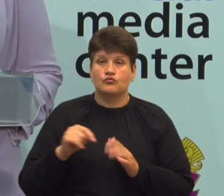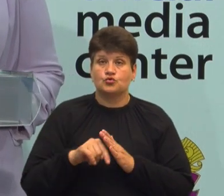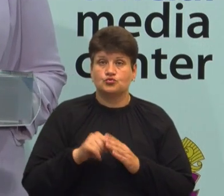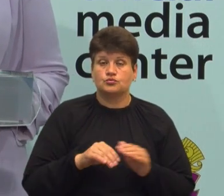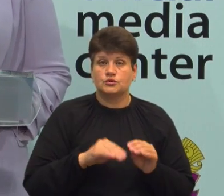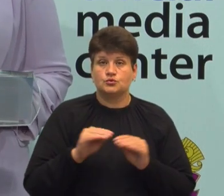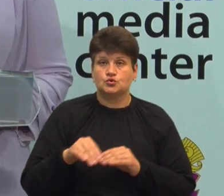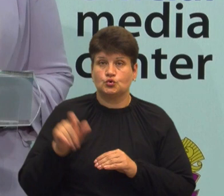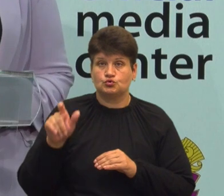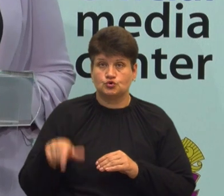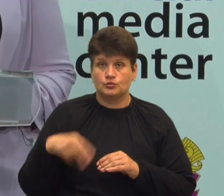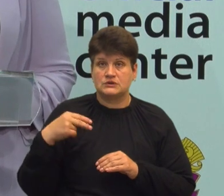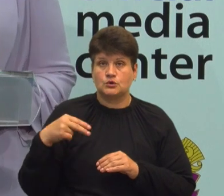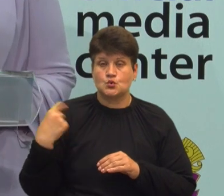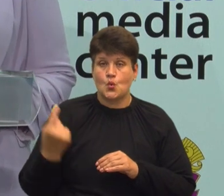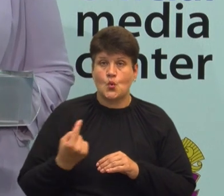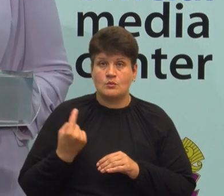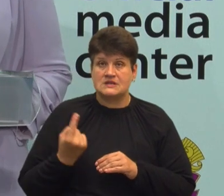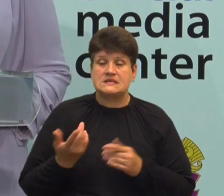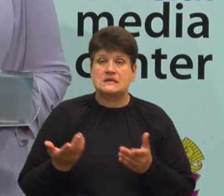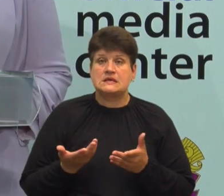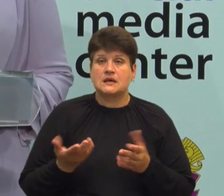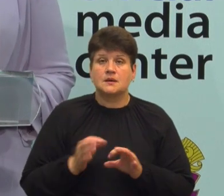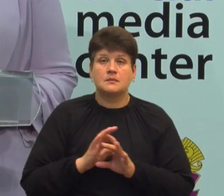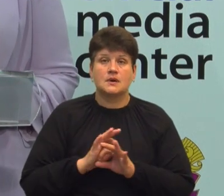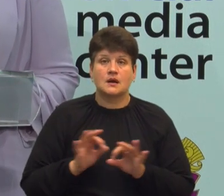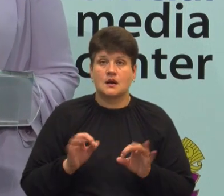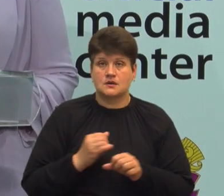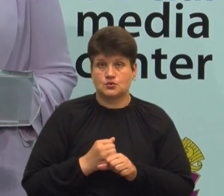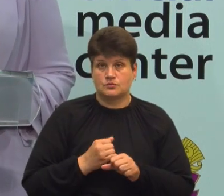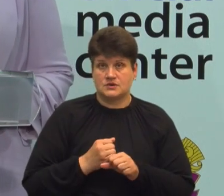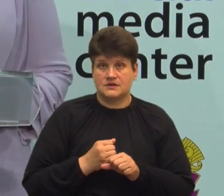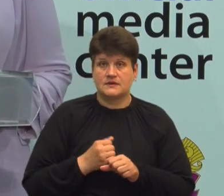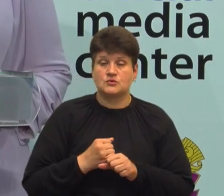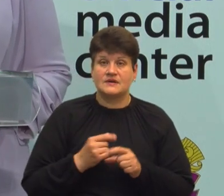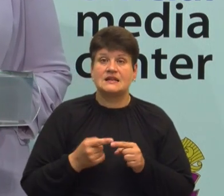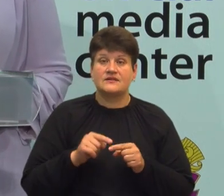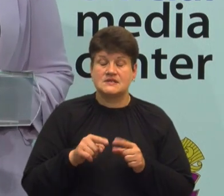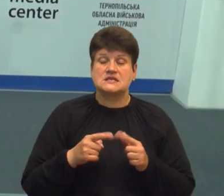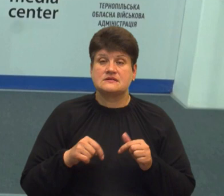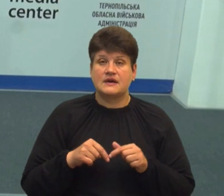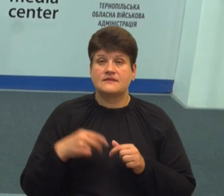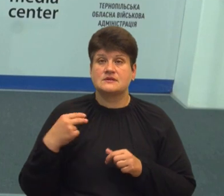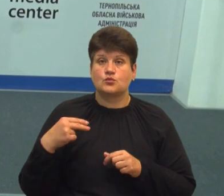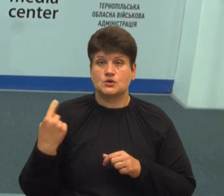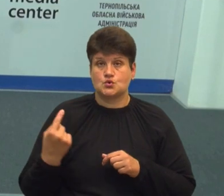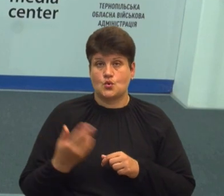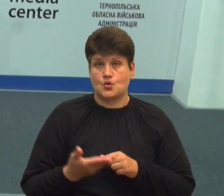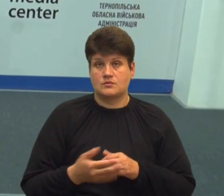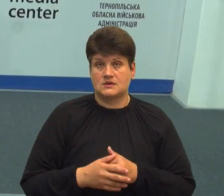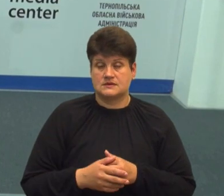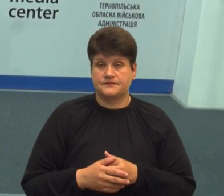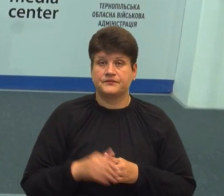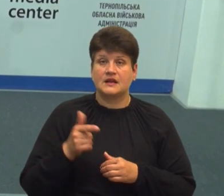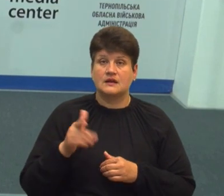особу із Запорізької області Яка прекрасно працює, вона працювала у цій сфері в Запорізькій області Галина